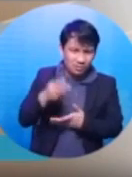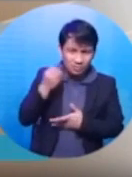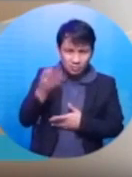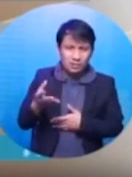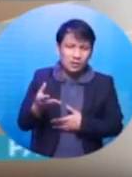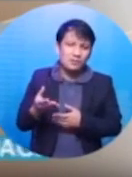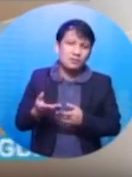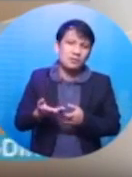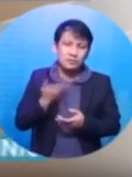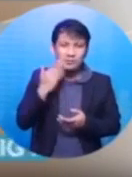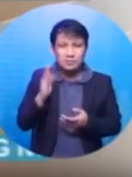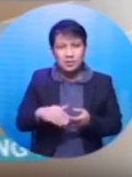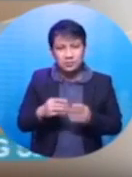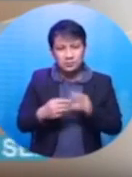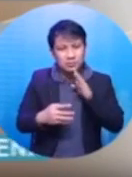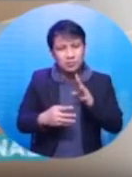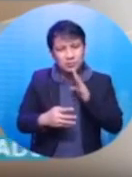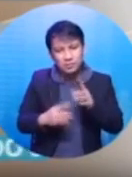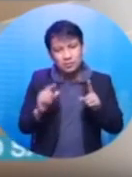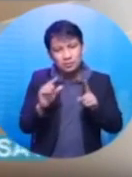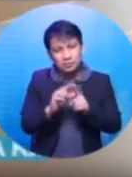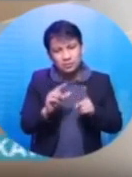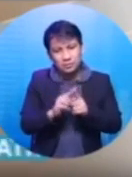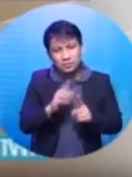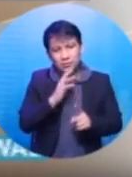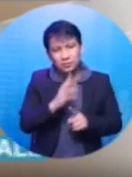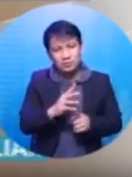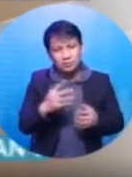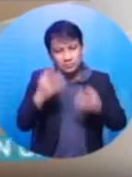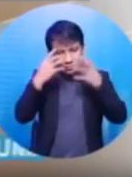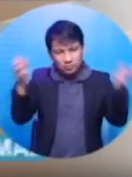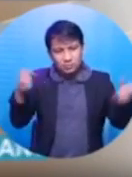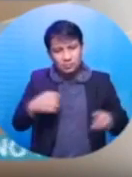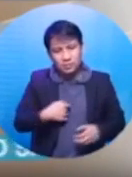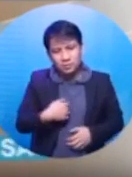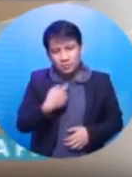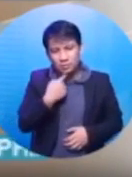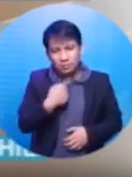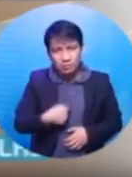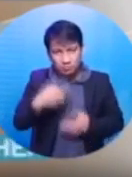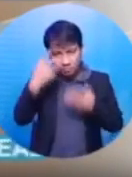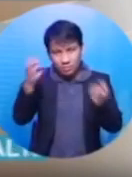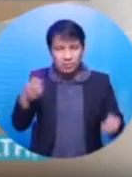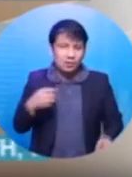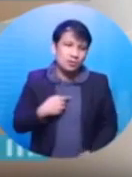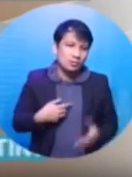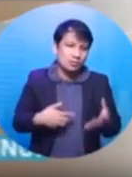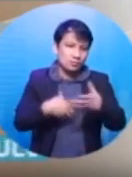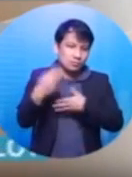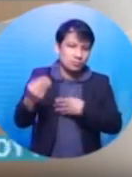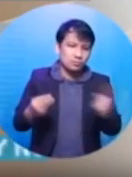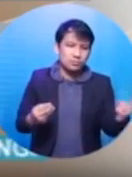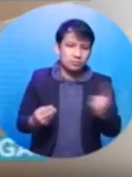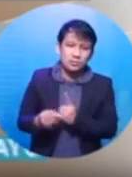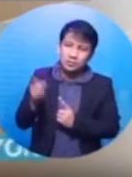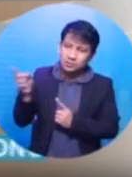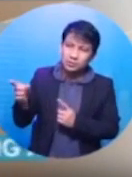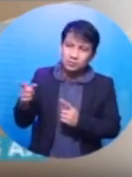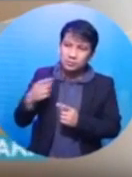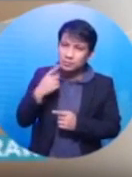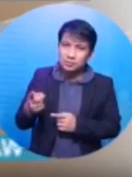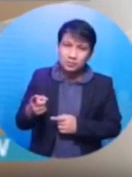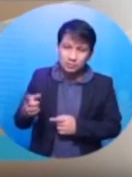mga salita niya sa akin. Sabi ko. Kasi sobrang nanggigil ako si Rappi. Nanggigil ako. Lumabas. Sabi ko sumusubra